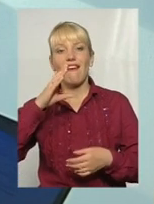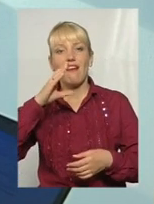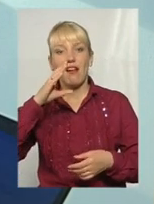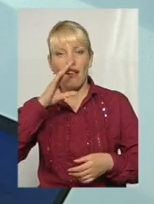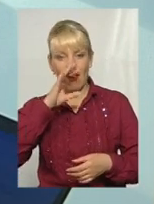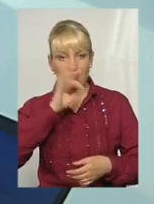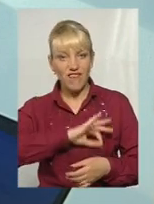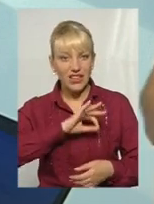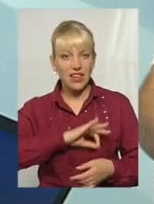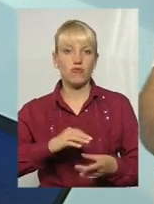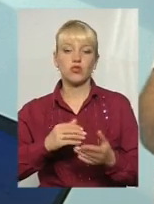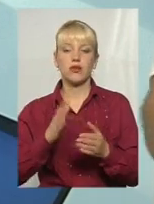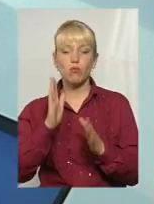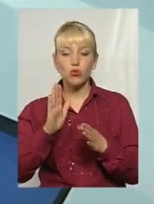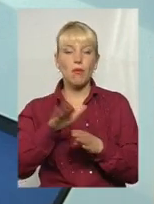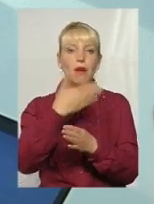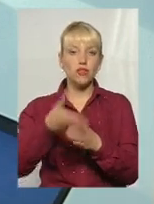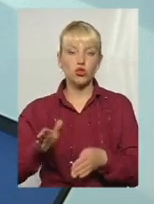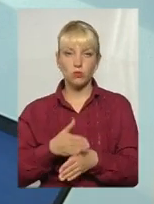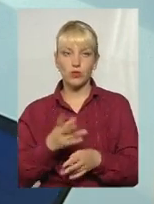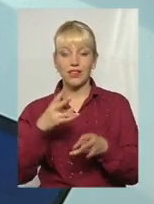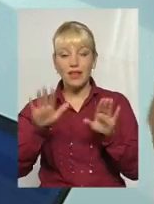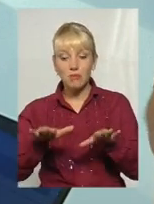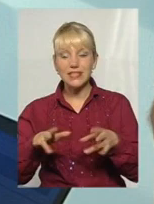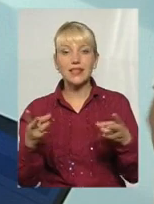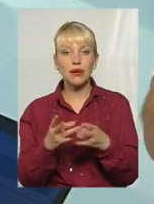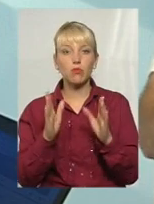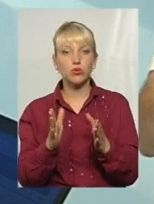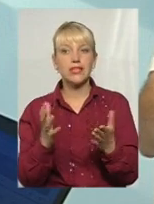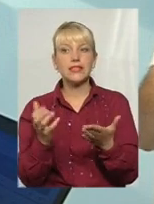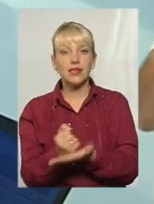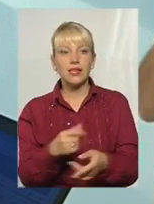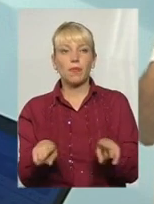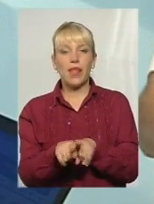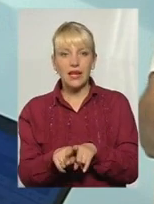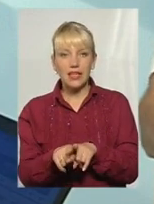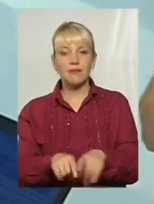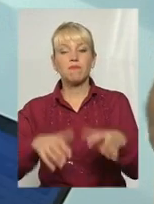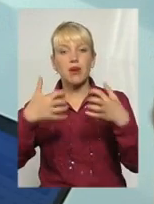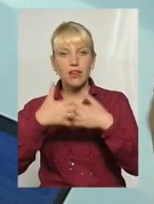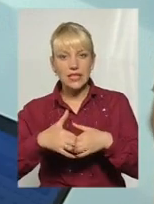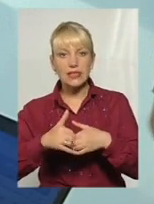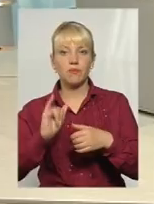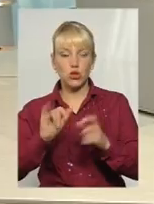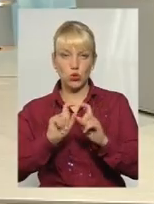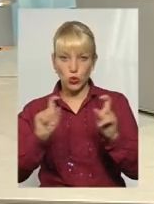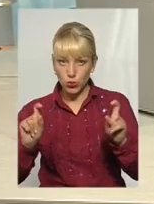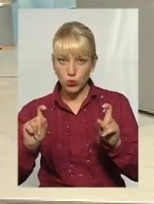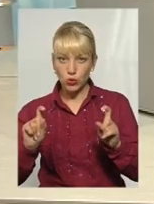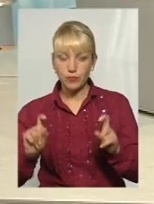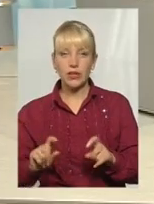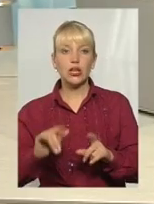буде перерозподіл. Тому на місцях якраз потрібно буде знайти такий механізм і структуру, щоб, знаєте,